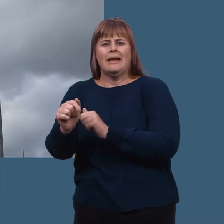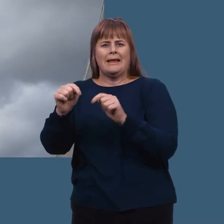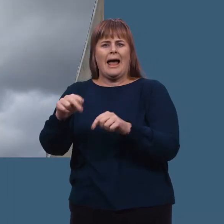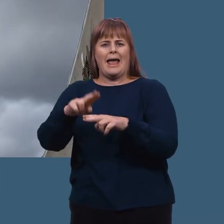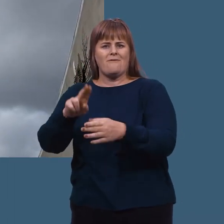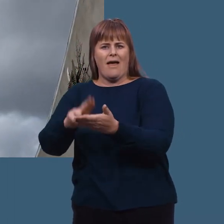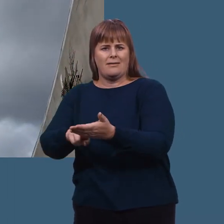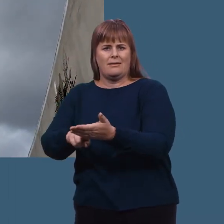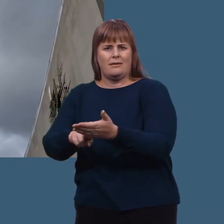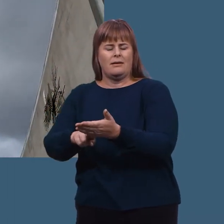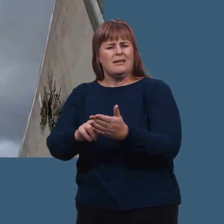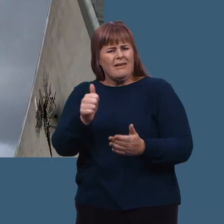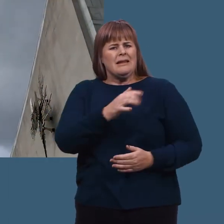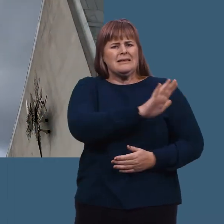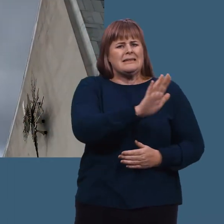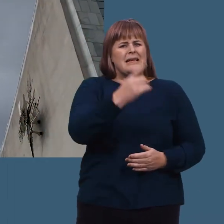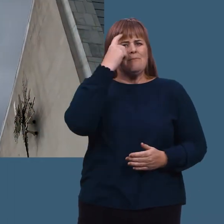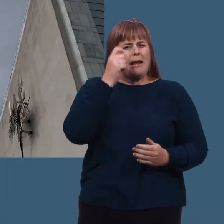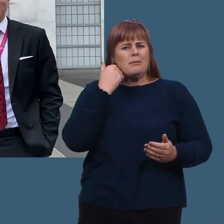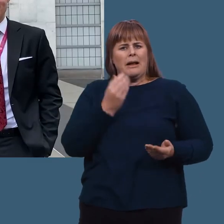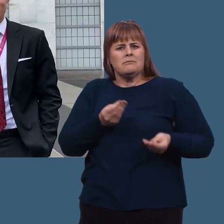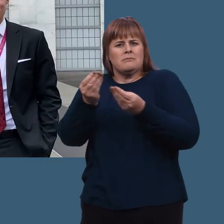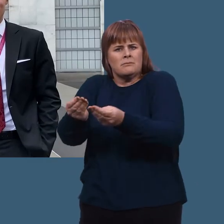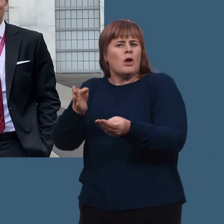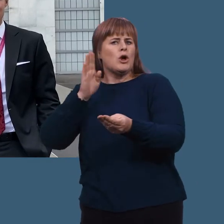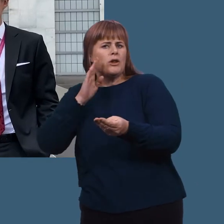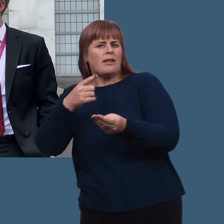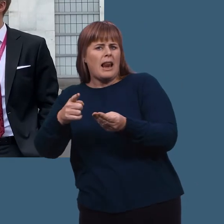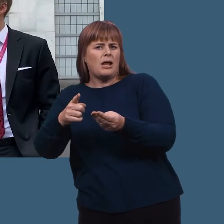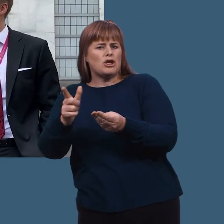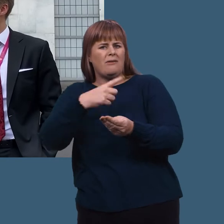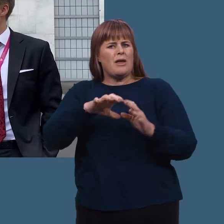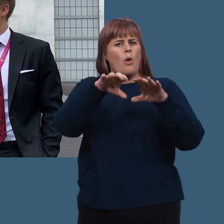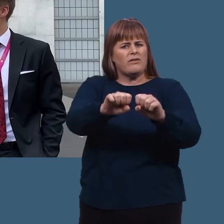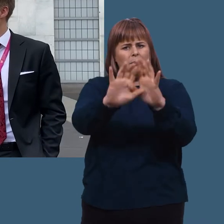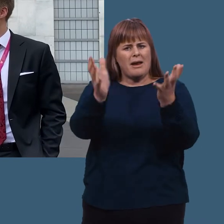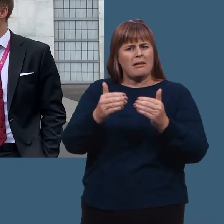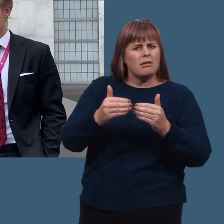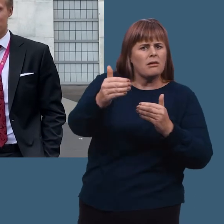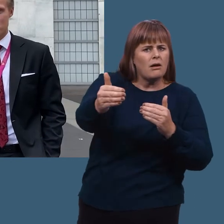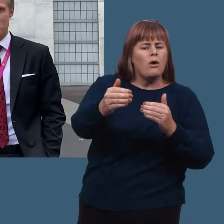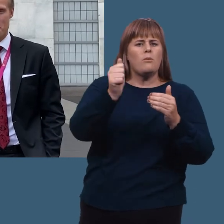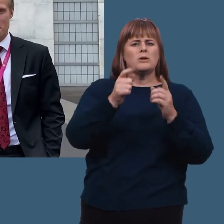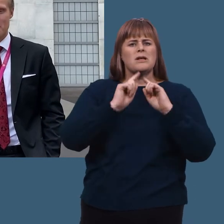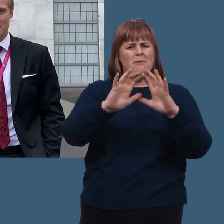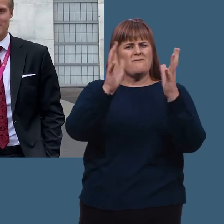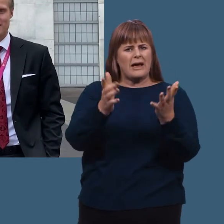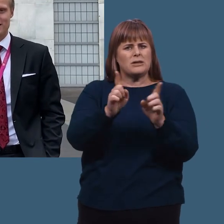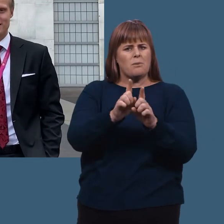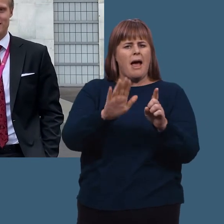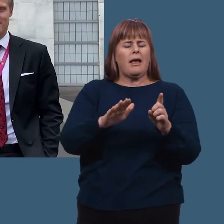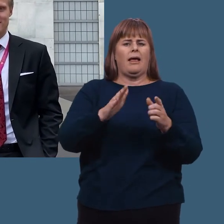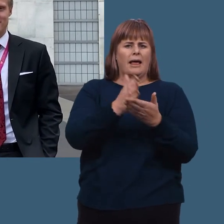FN. Det er viktig at også barn og unge får sin stemme hørt. For det vi som skal overta denne planeten. Og det viktig at vi skaper en verden som er